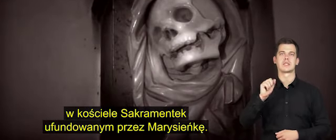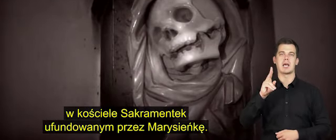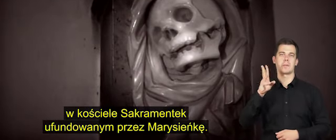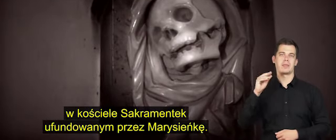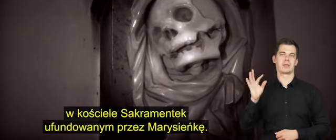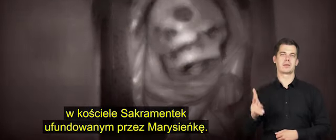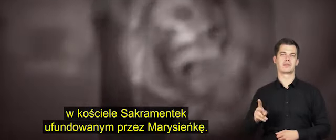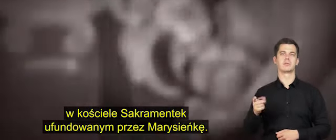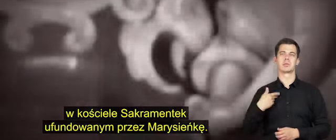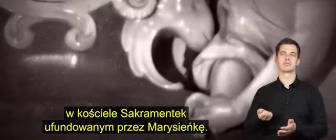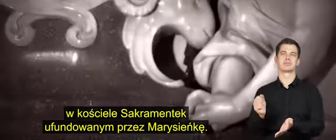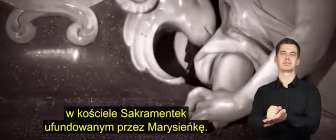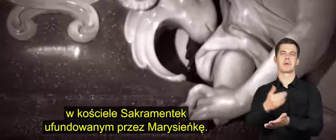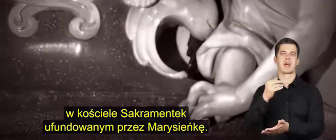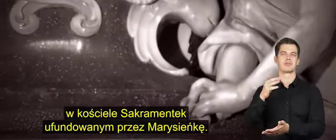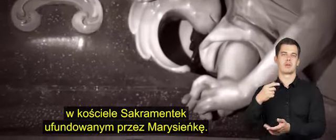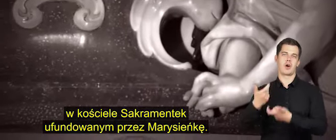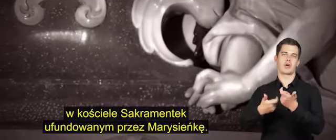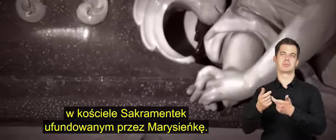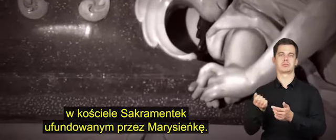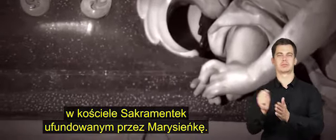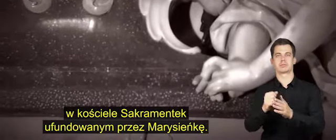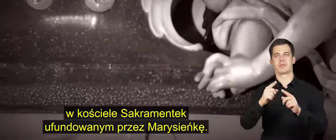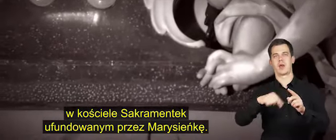sakramentek, ufundowanym przez Marysieńkę.